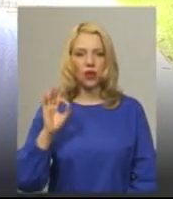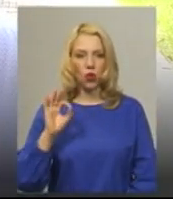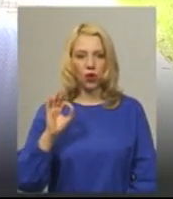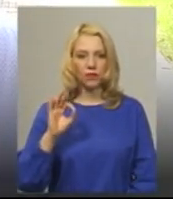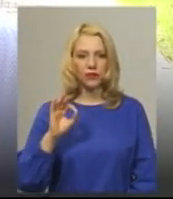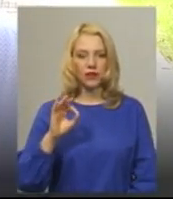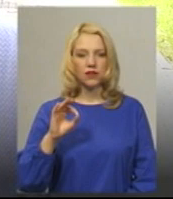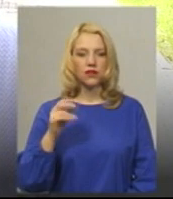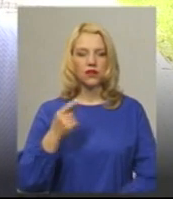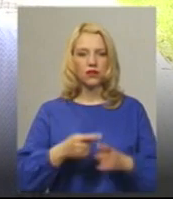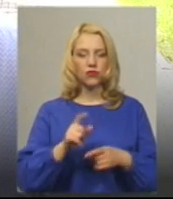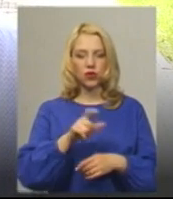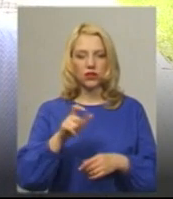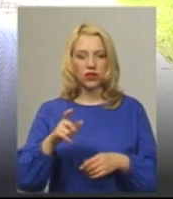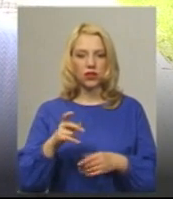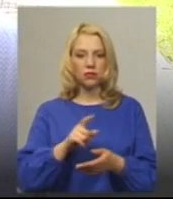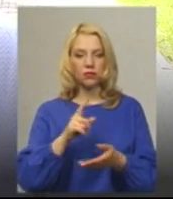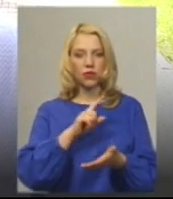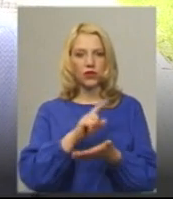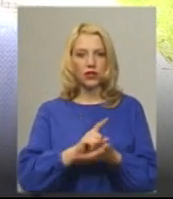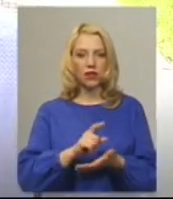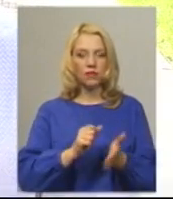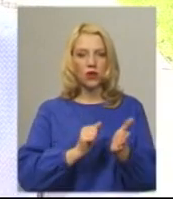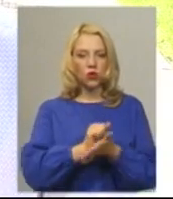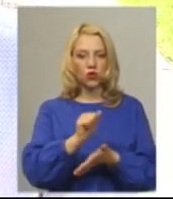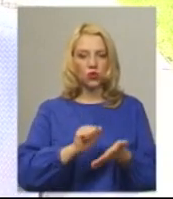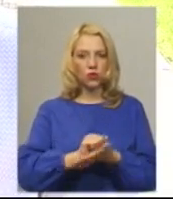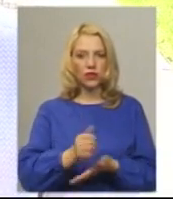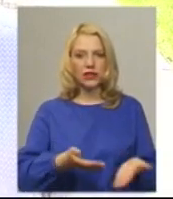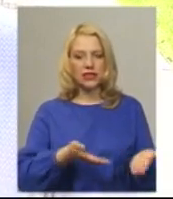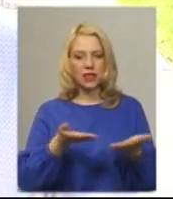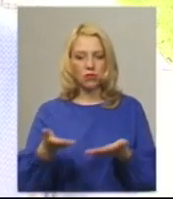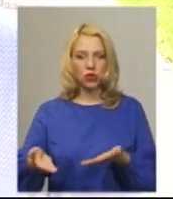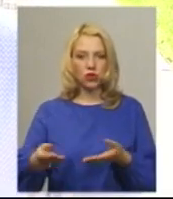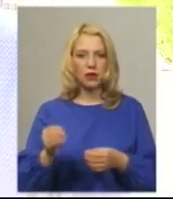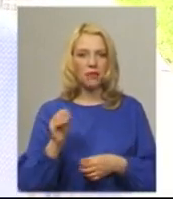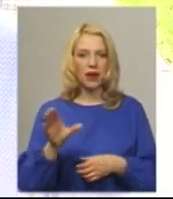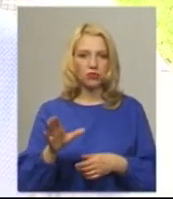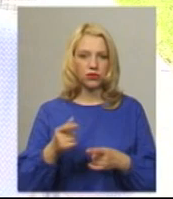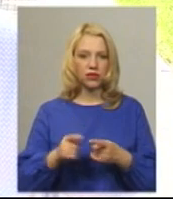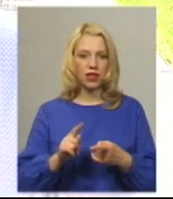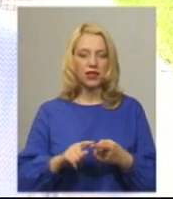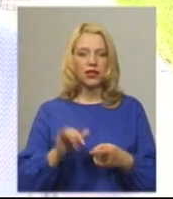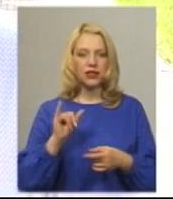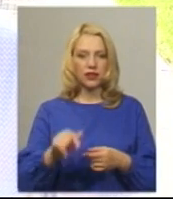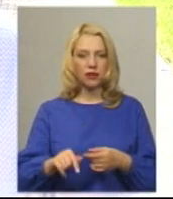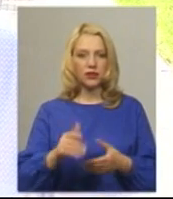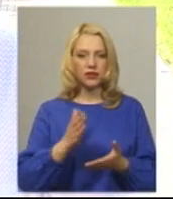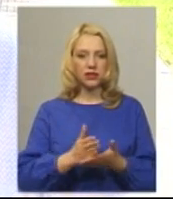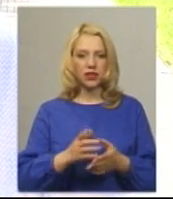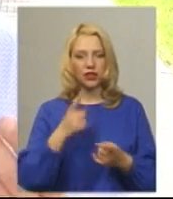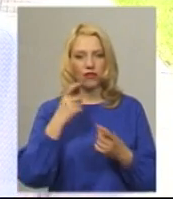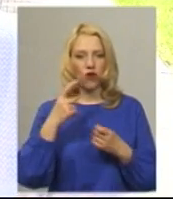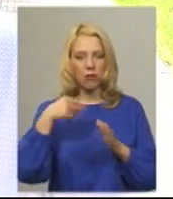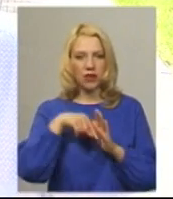оцінювання, вони мають роздрукувати запрошення перепустка і там є певна